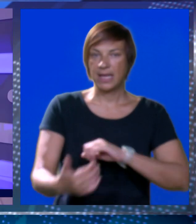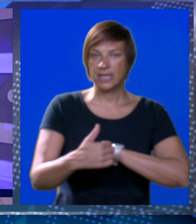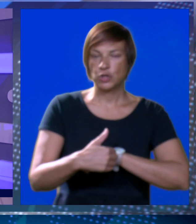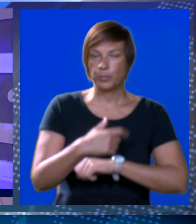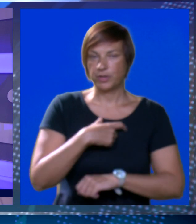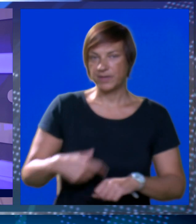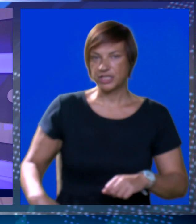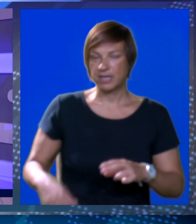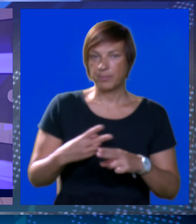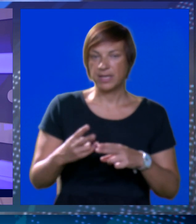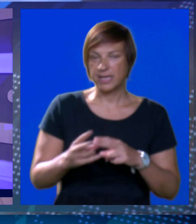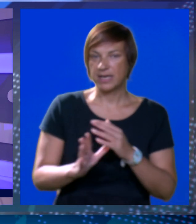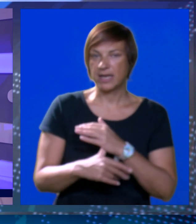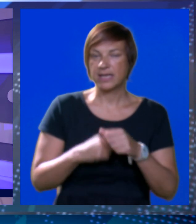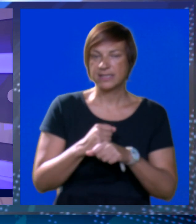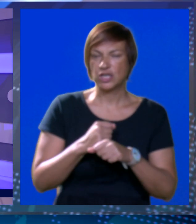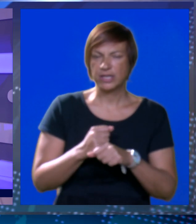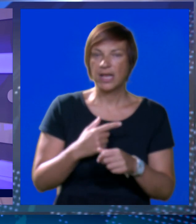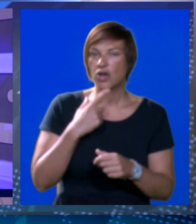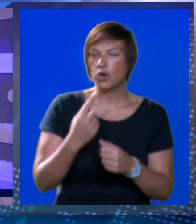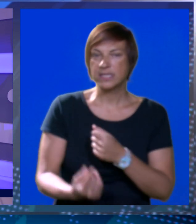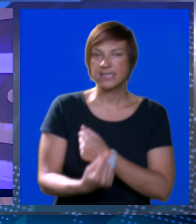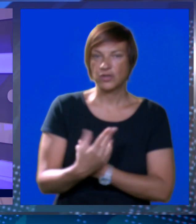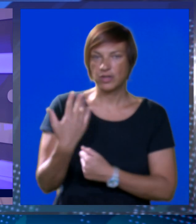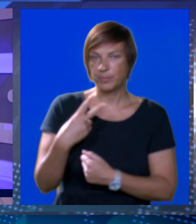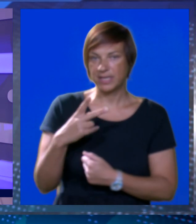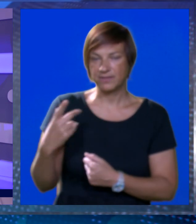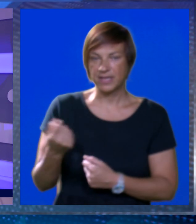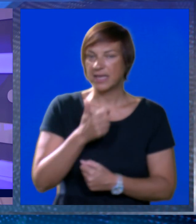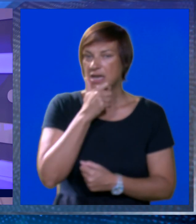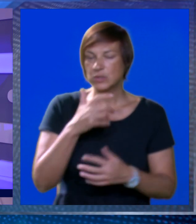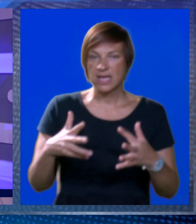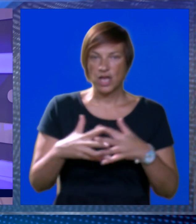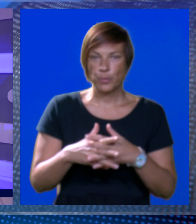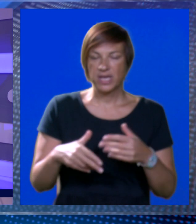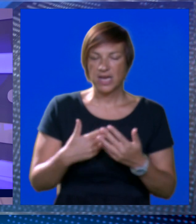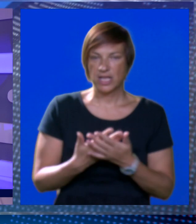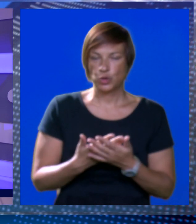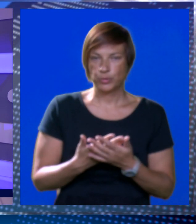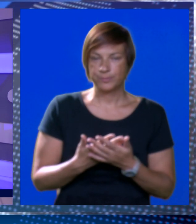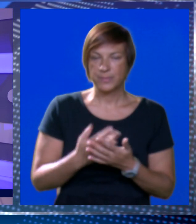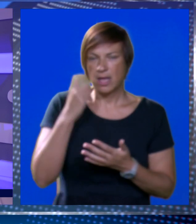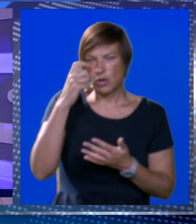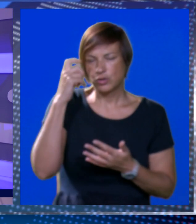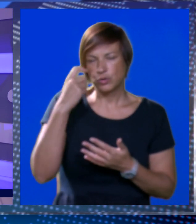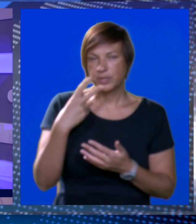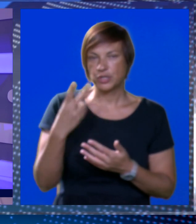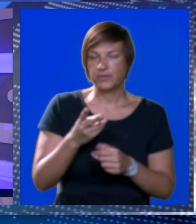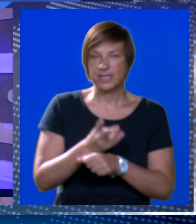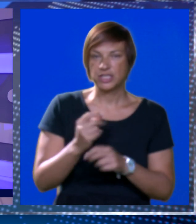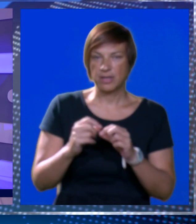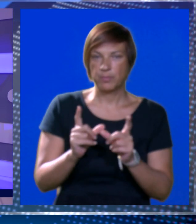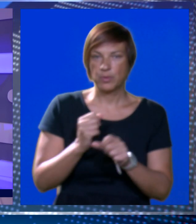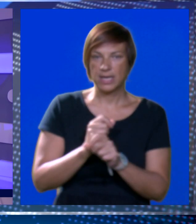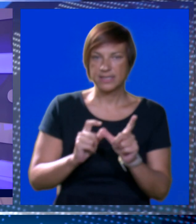Dubrovačka policija riješila je kazneno dijelo krađe koje se dogodilo prije dva dana u povijesnoj jezgri grada. Osumnjičene su